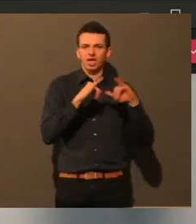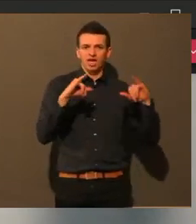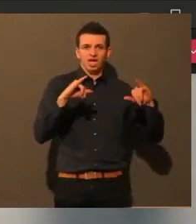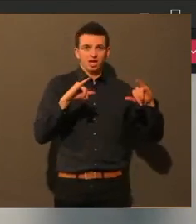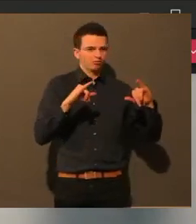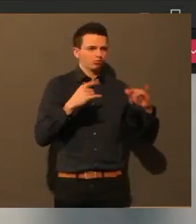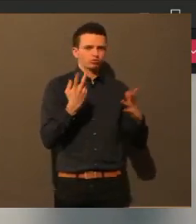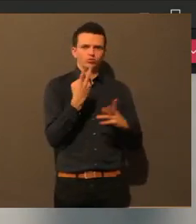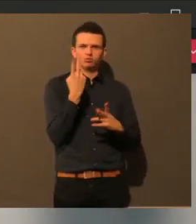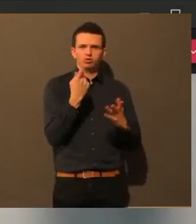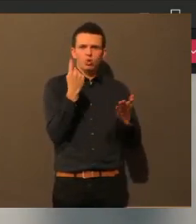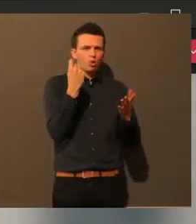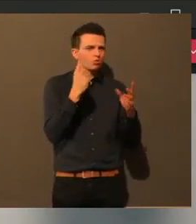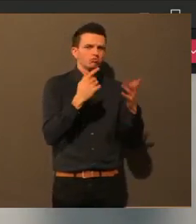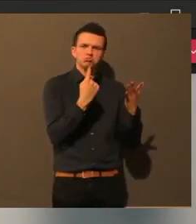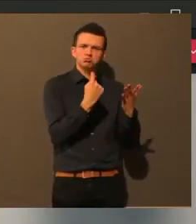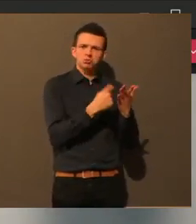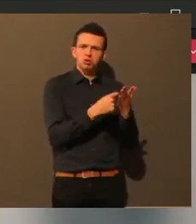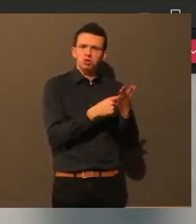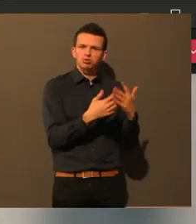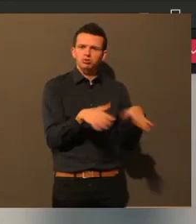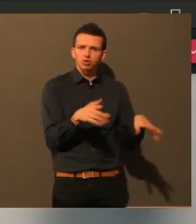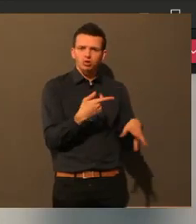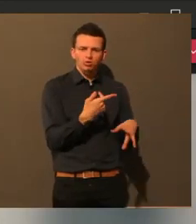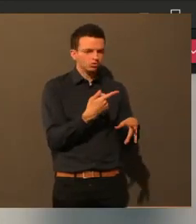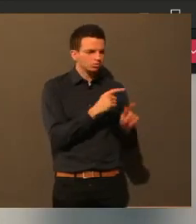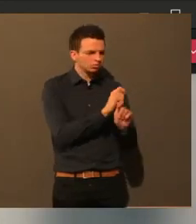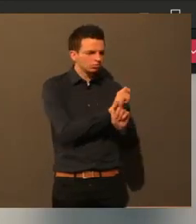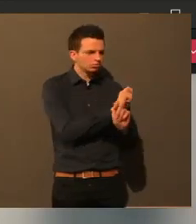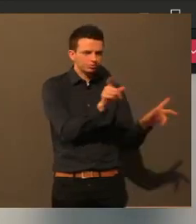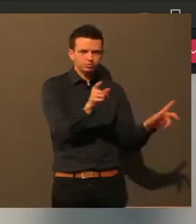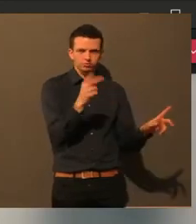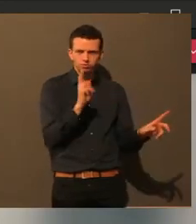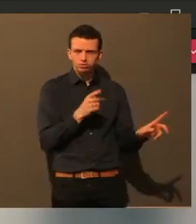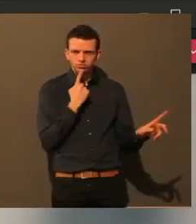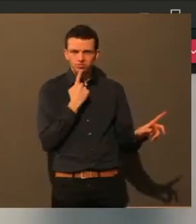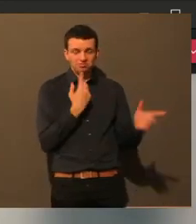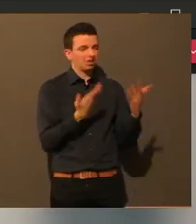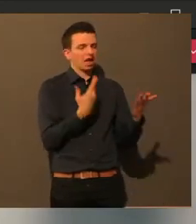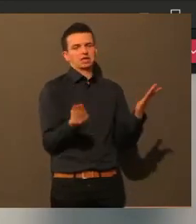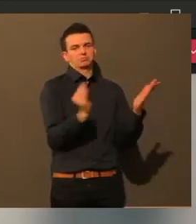versucht reinzuspeisen. Das wäre vielleicht auch noch eine Idee. Frau Kalcher.